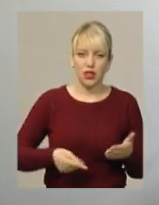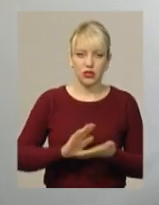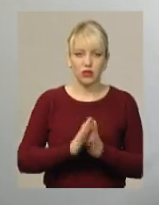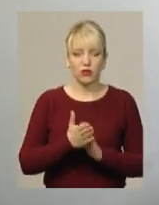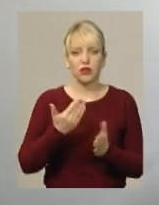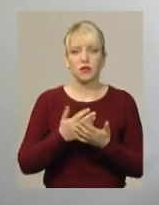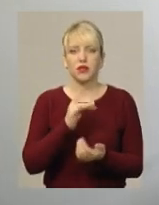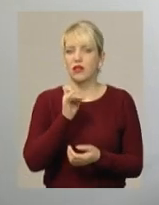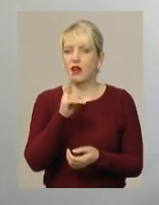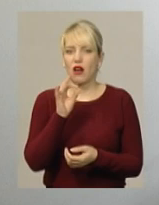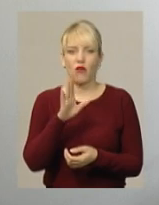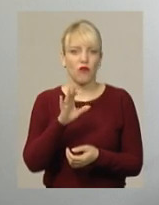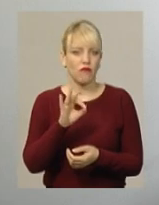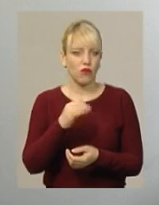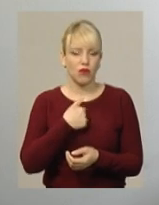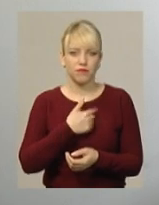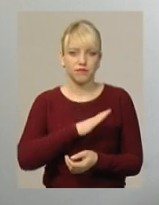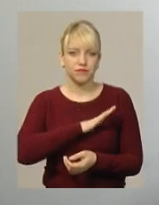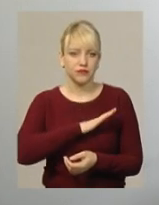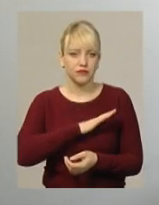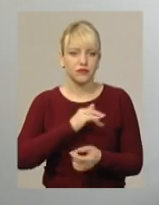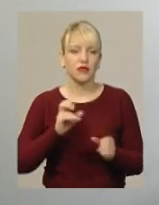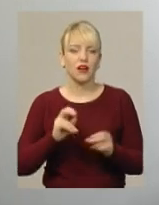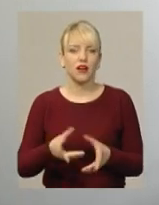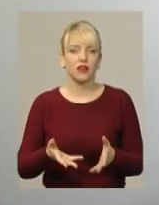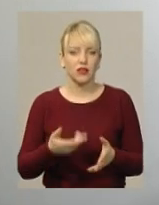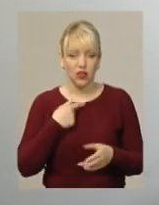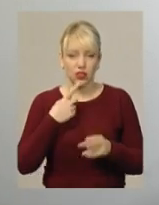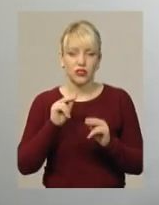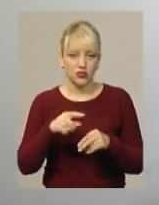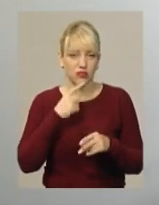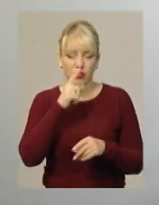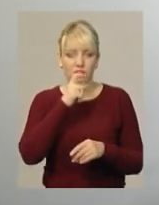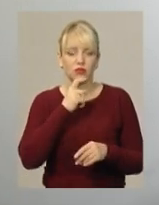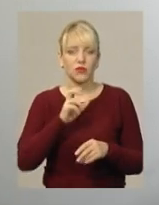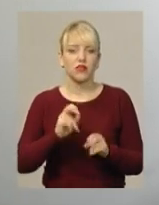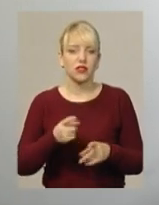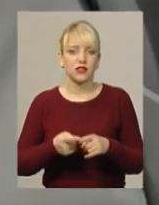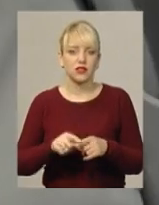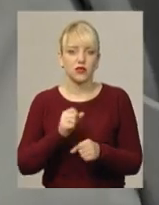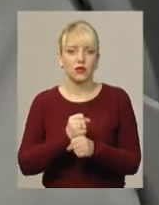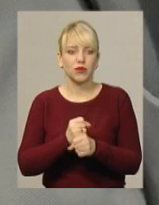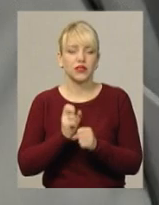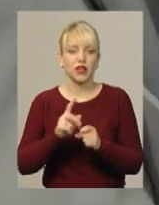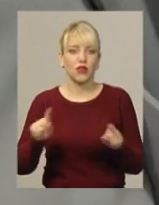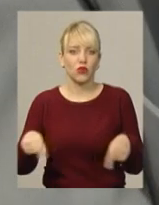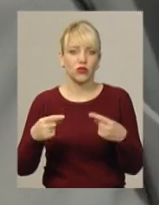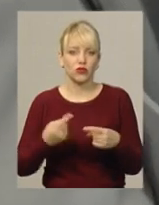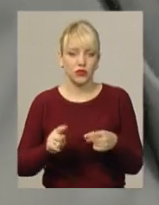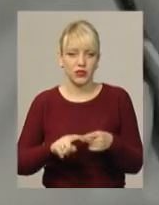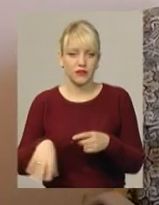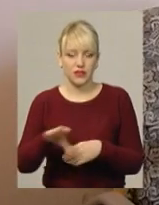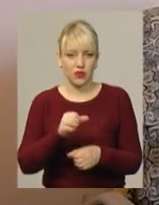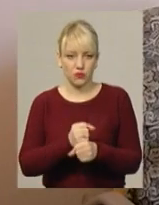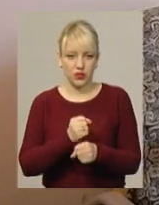наприклад, Фракова, то я, чесно кажучи, не розумію, як ці виклики будуть організовуватися і як воно буде